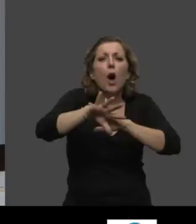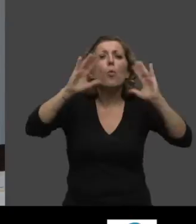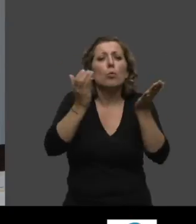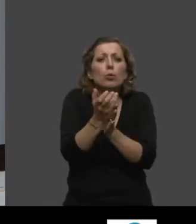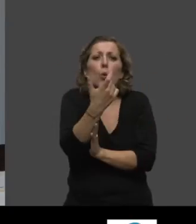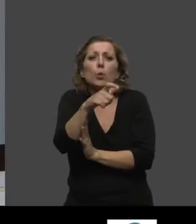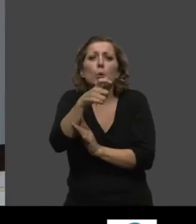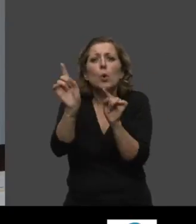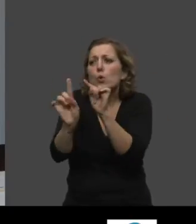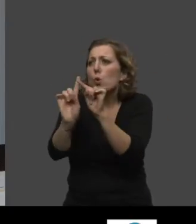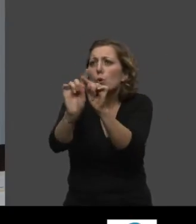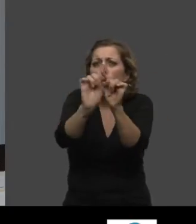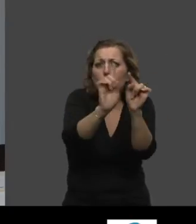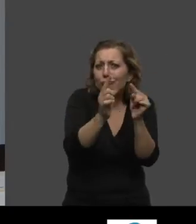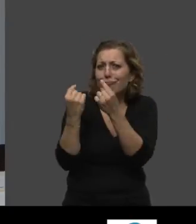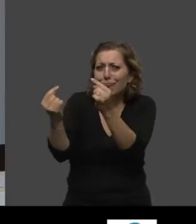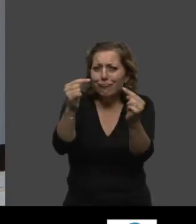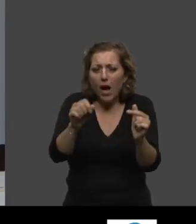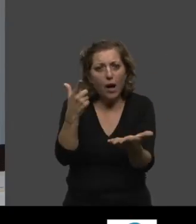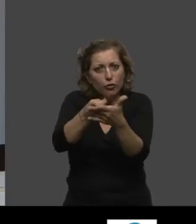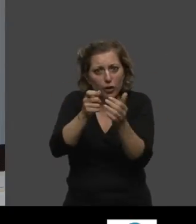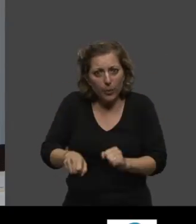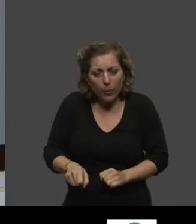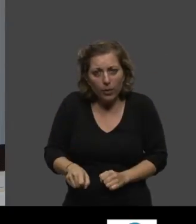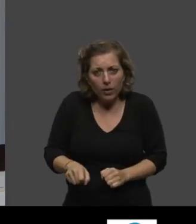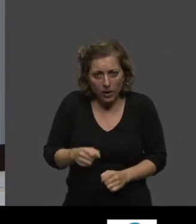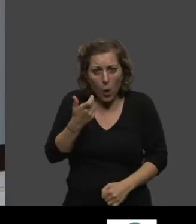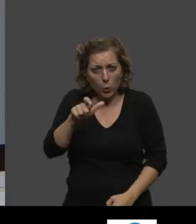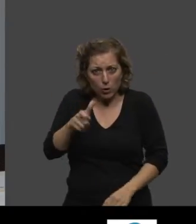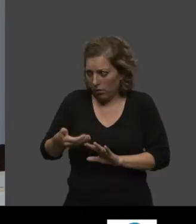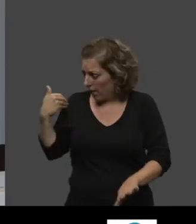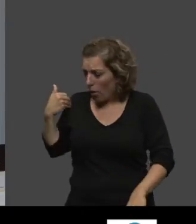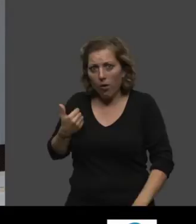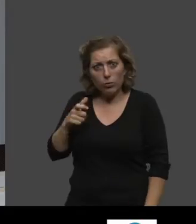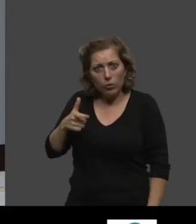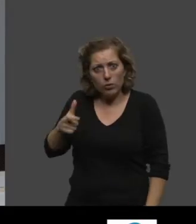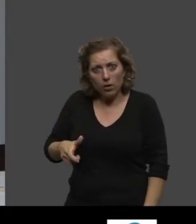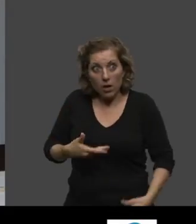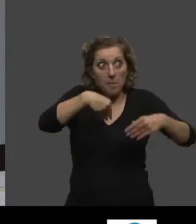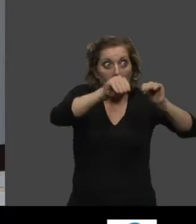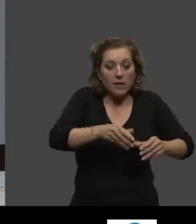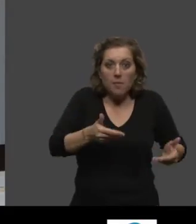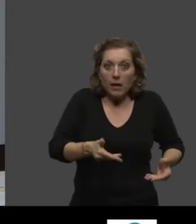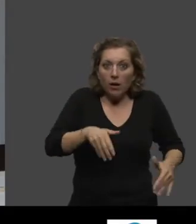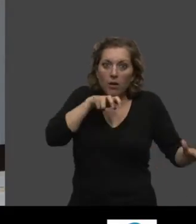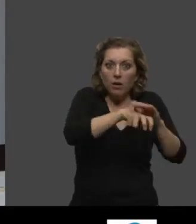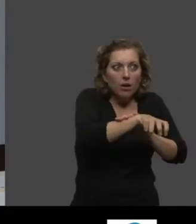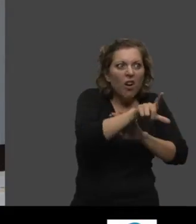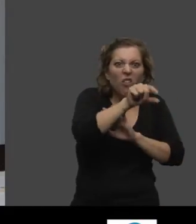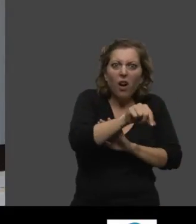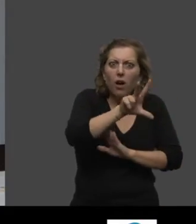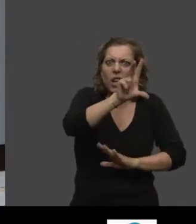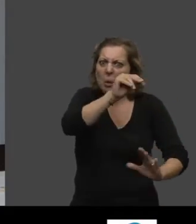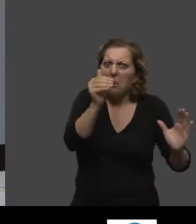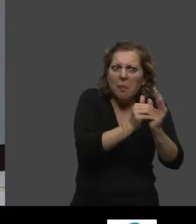produits. Vous voyez un petit peu la différence entre l'offre qui est faite dans les grandes surfaces et qui tourne autour de 20 000, 30